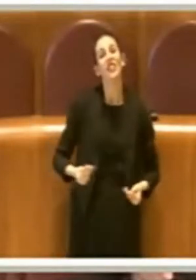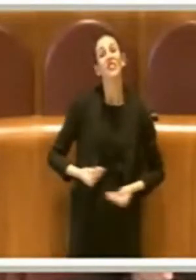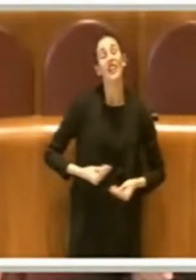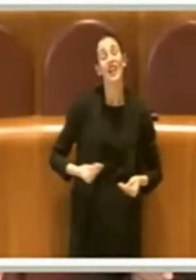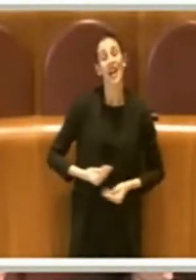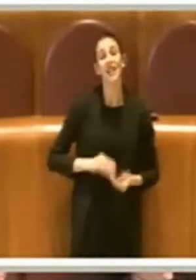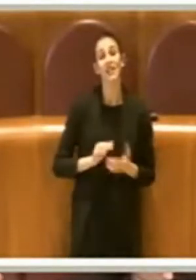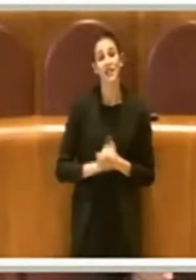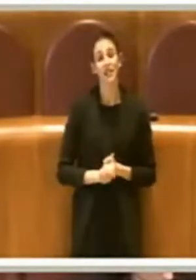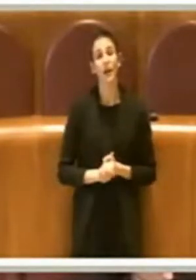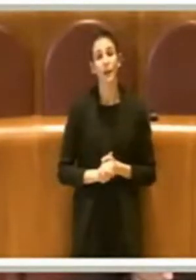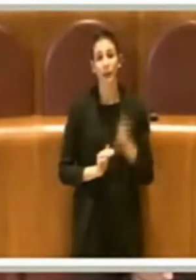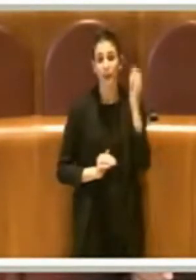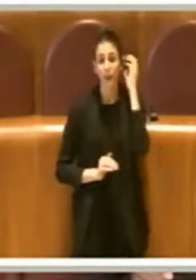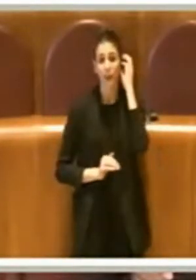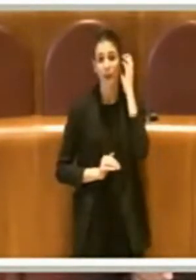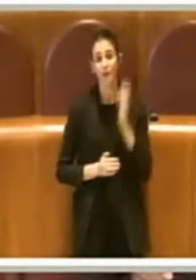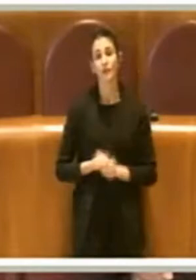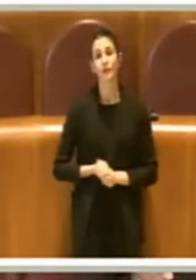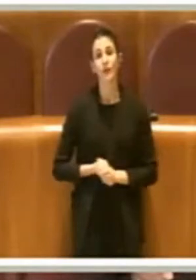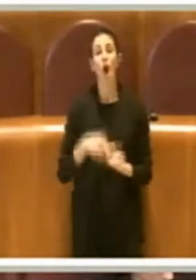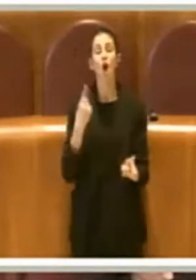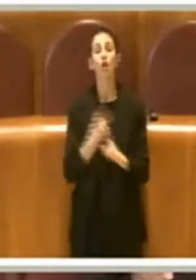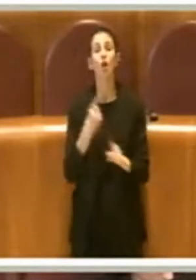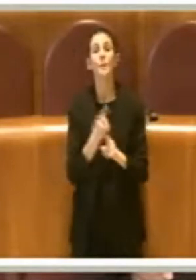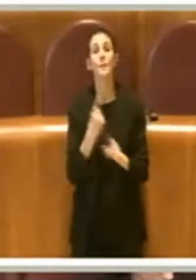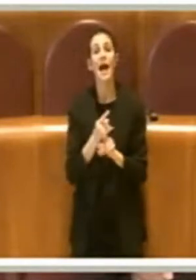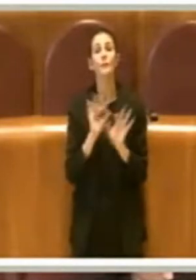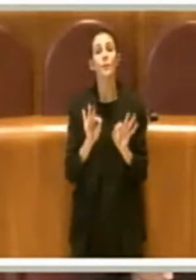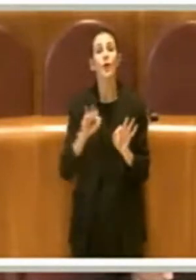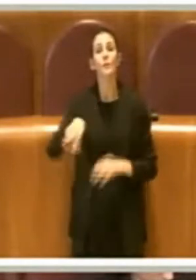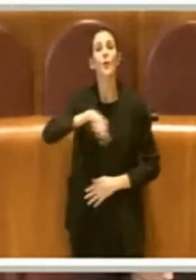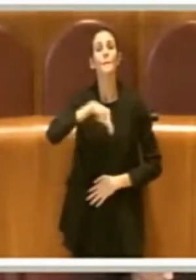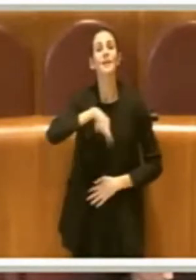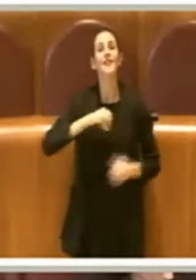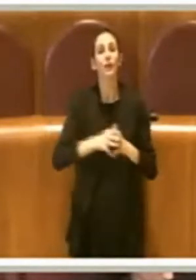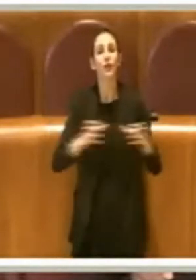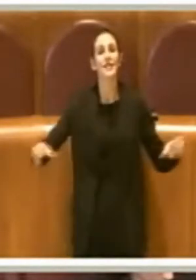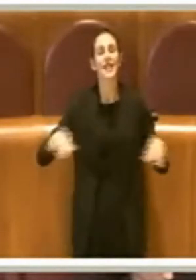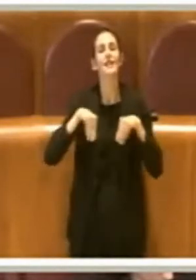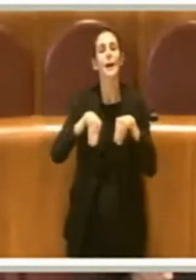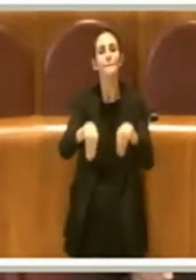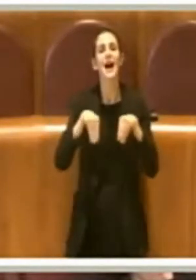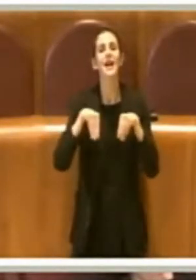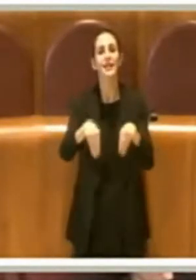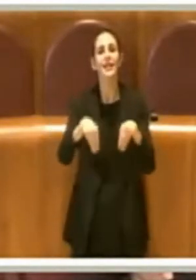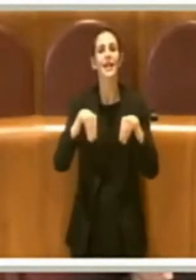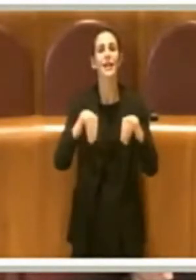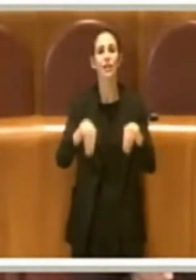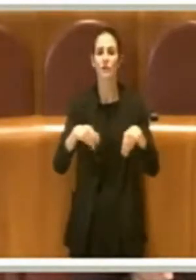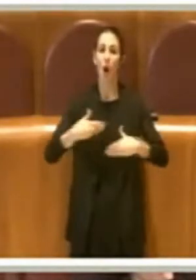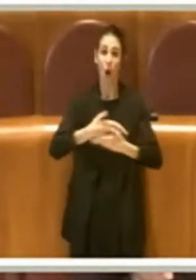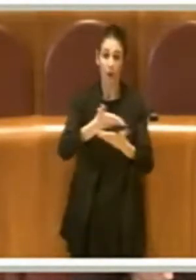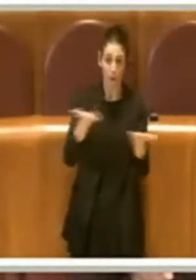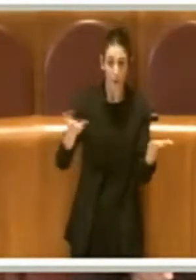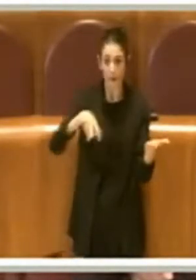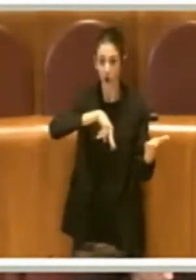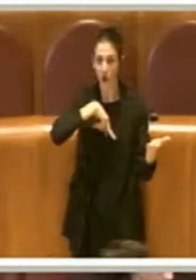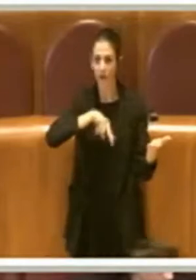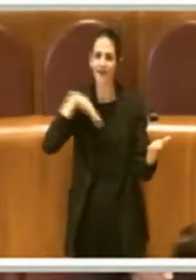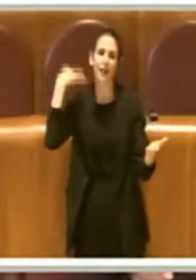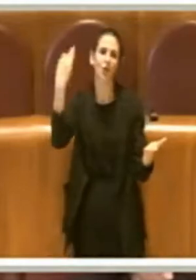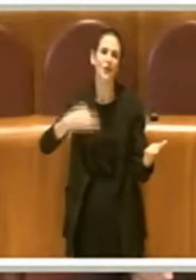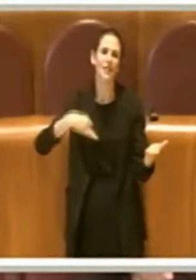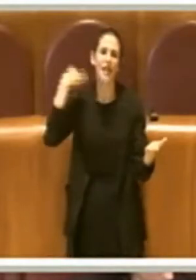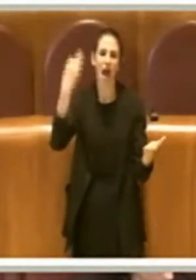far partecipare i privati con un partenariato pubblico privato, sempre con il rispetto di